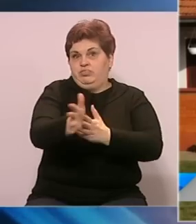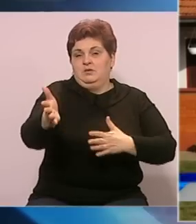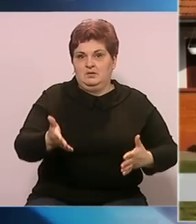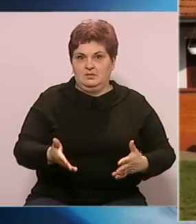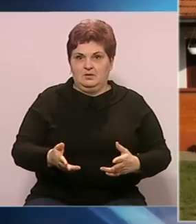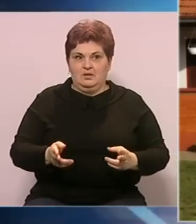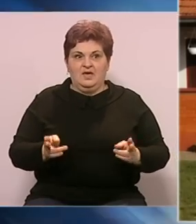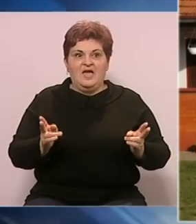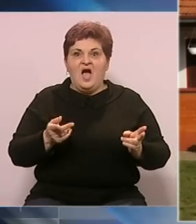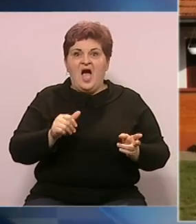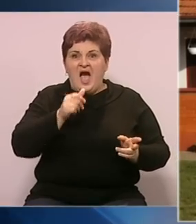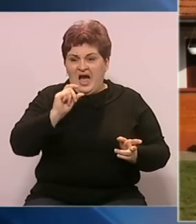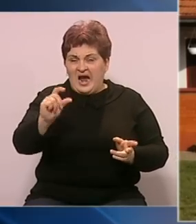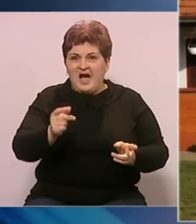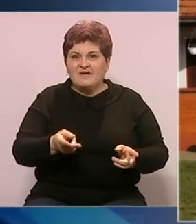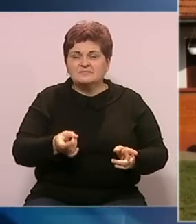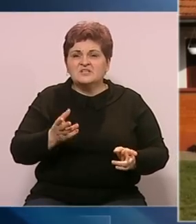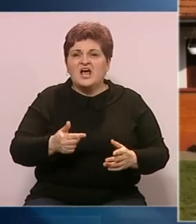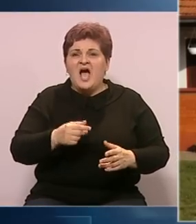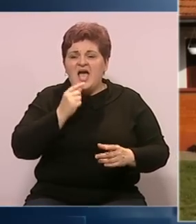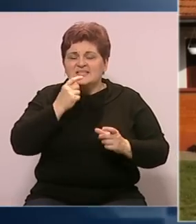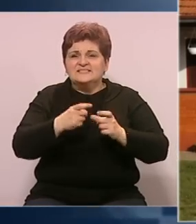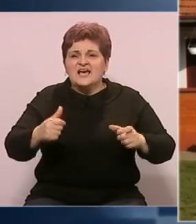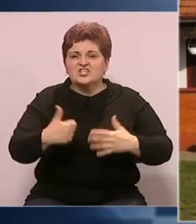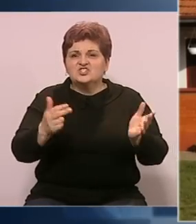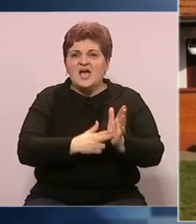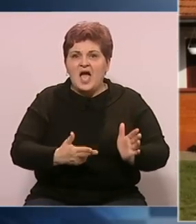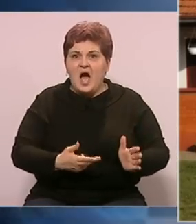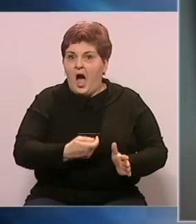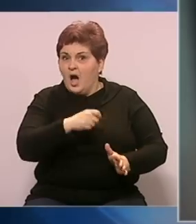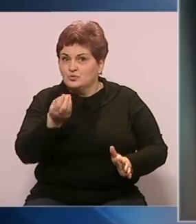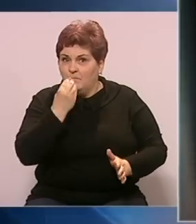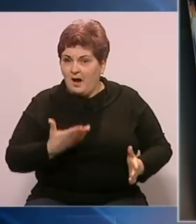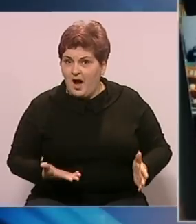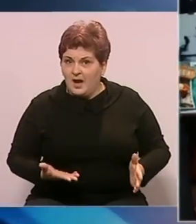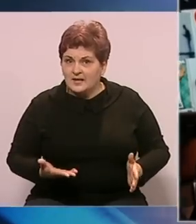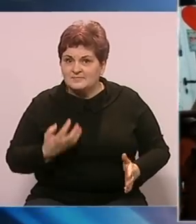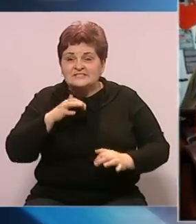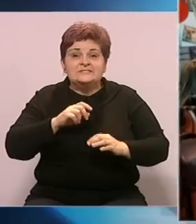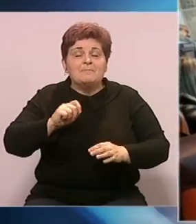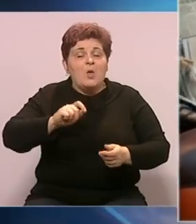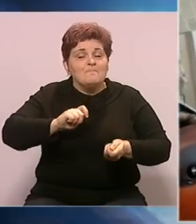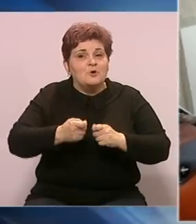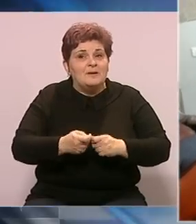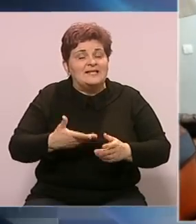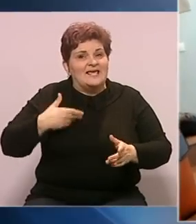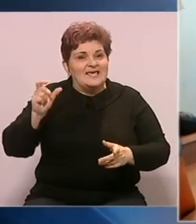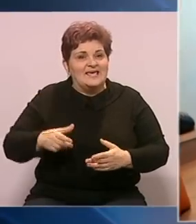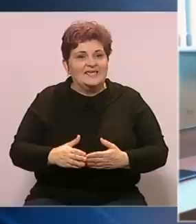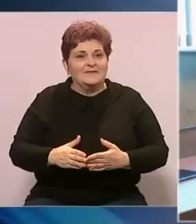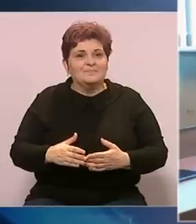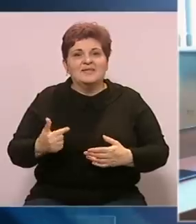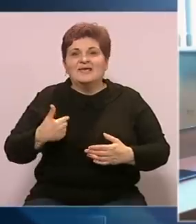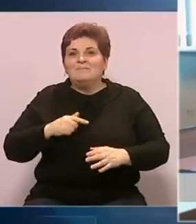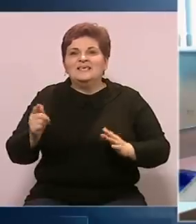Kratki ekspreso od dvije marke, kutija cigareta šest maraka, a skupanem hrana. Kriza je promijenila mnoge stvari i za mlade. Mi smo uvijek na